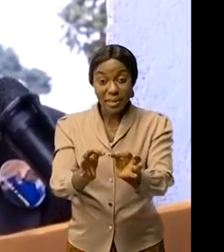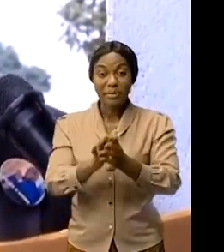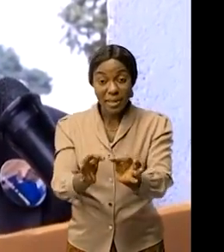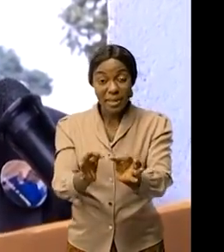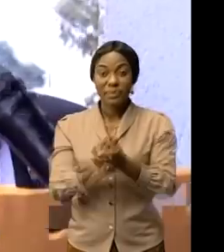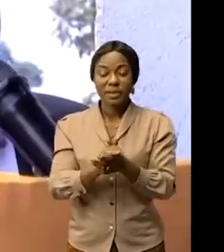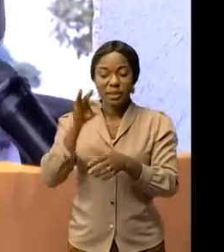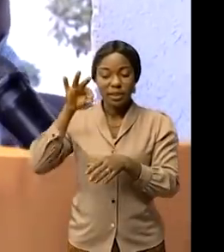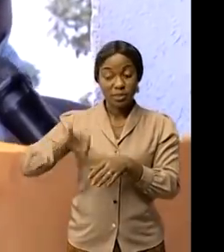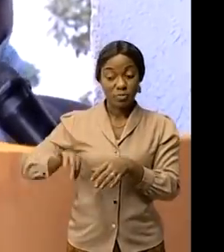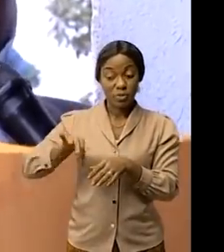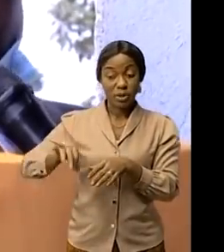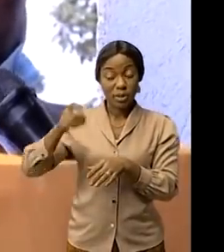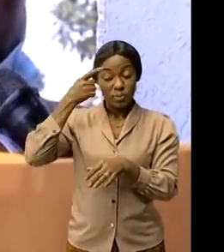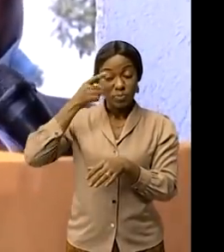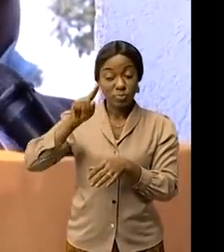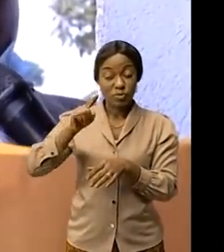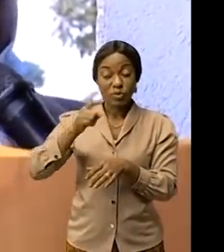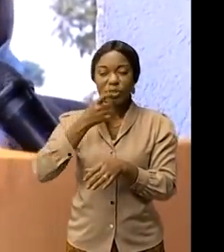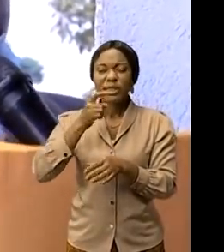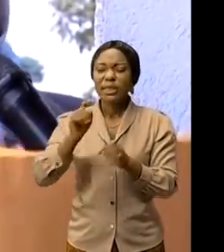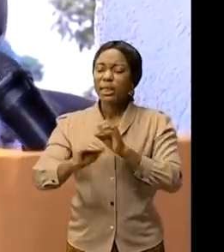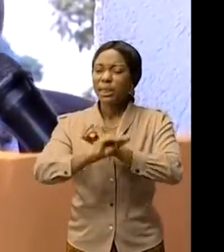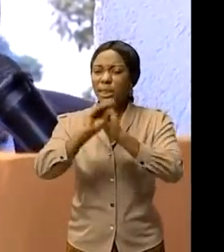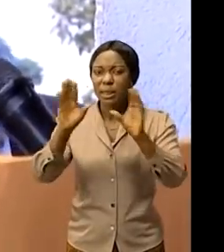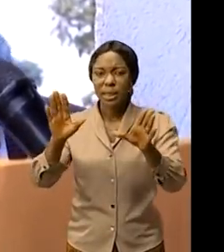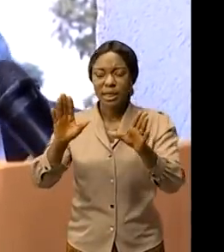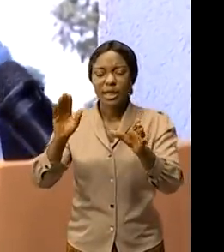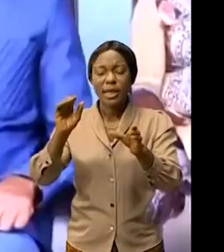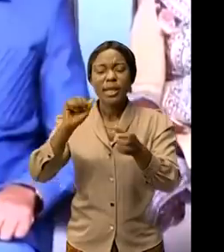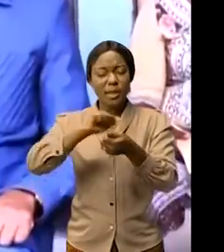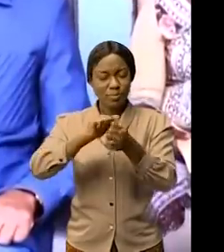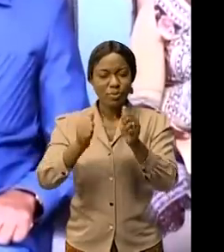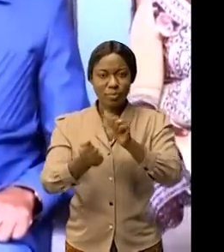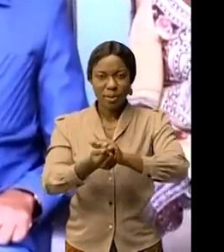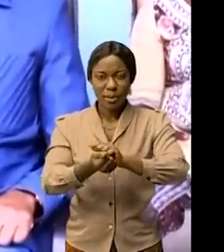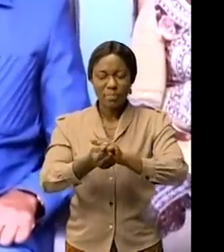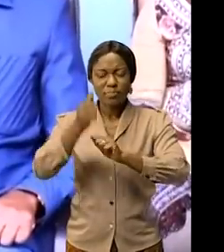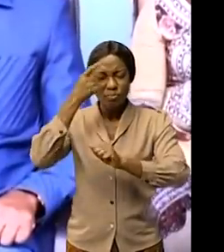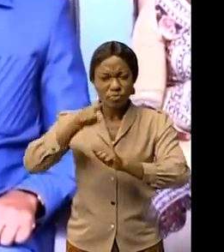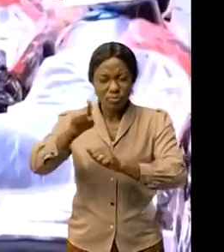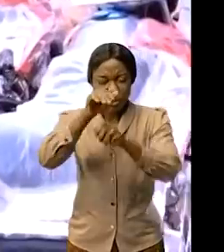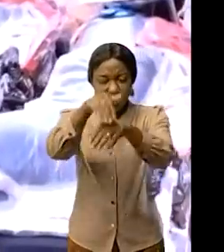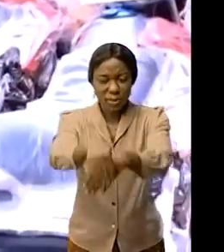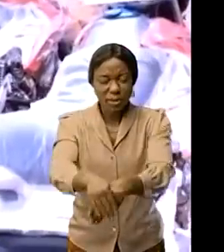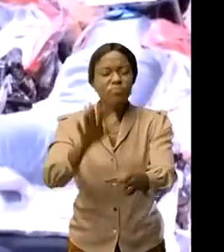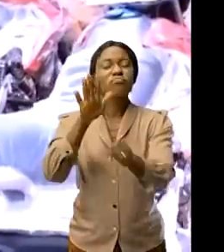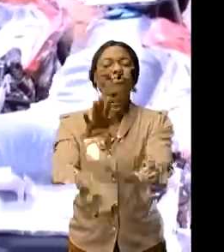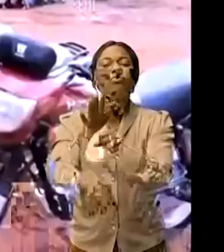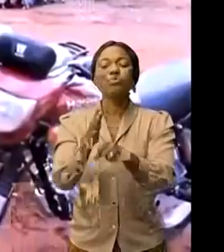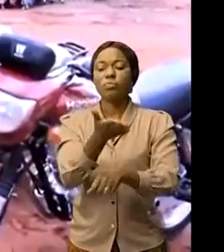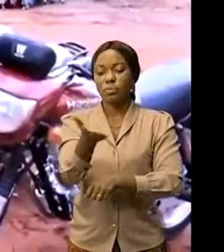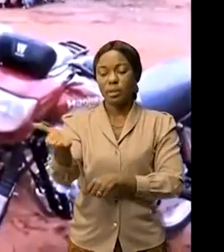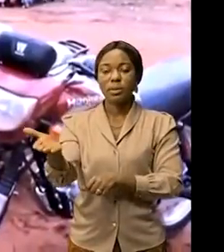profite pour s'y enle que les défis nécessitants votre implication sont nombrés à l